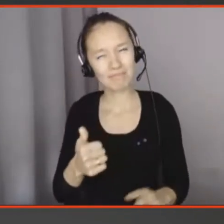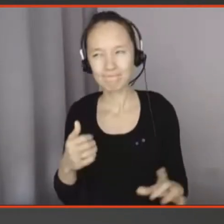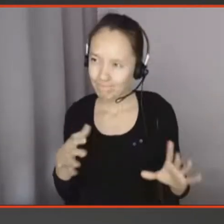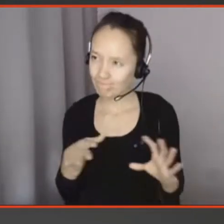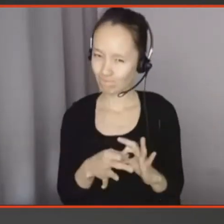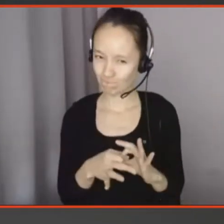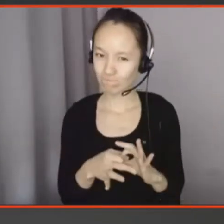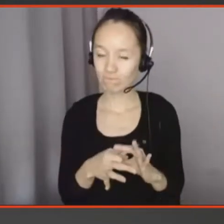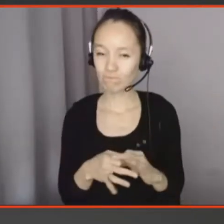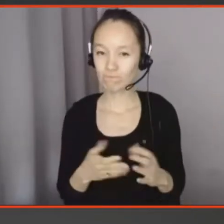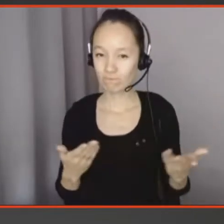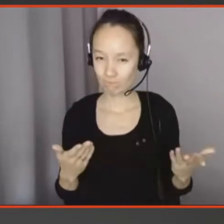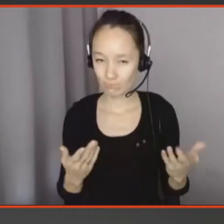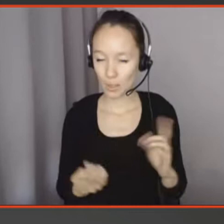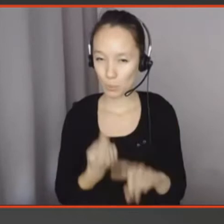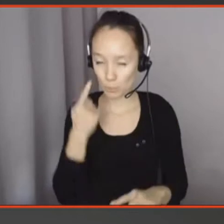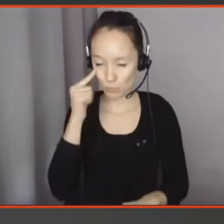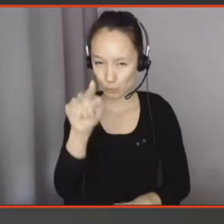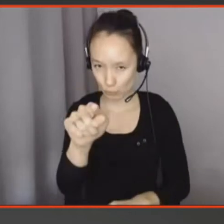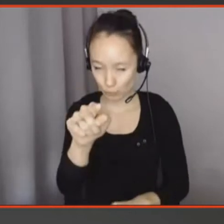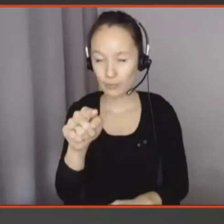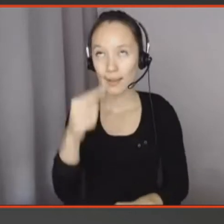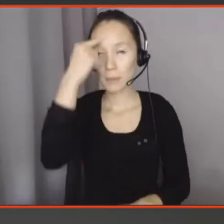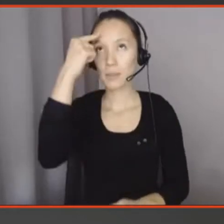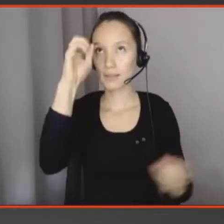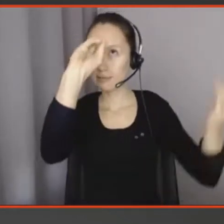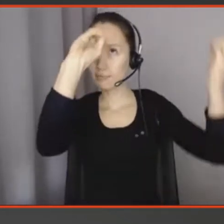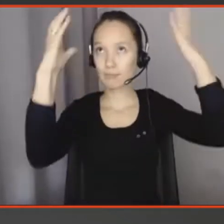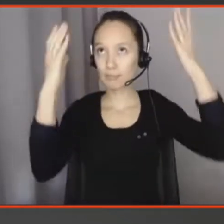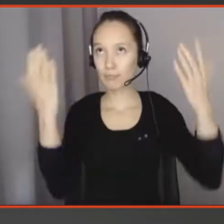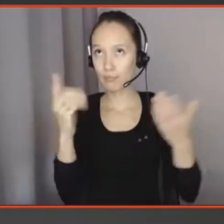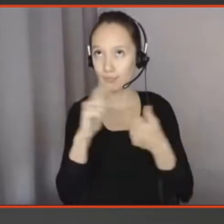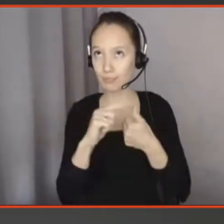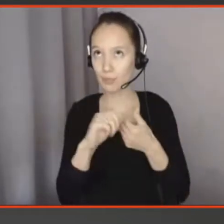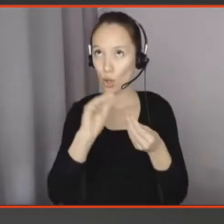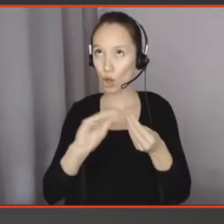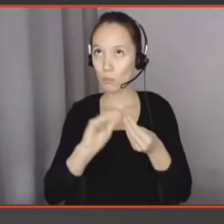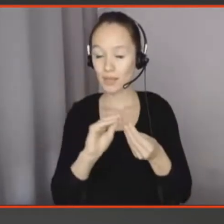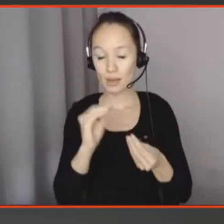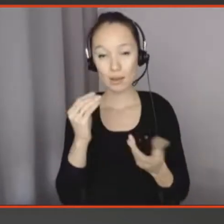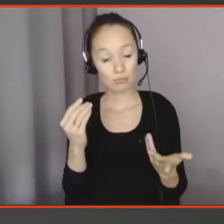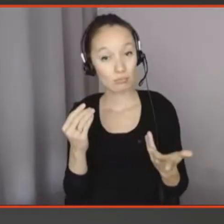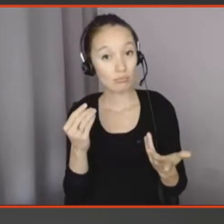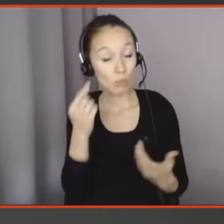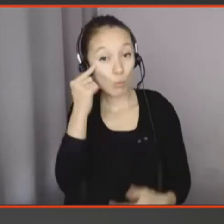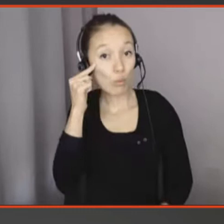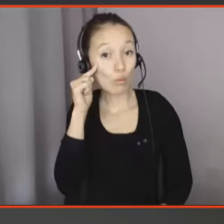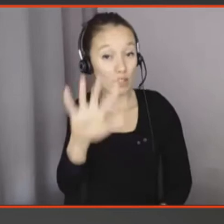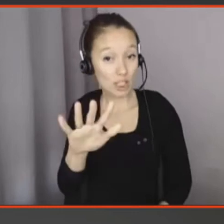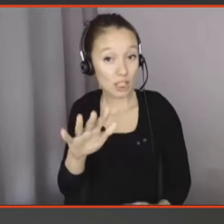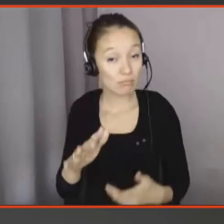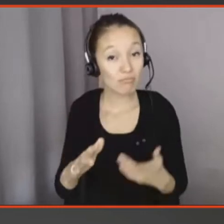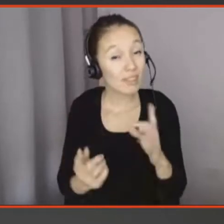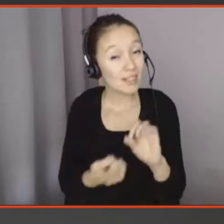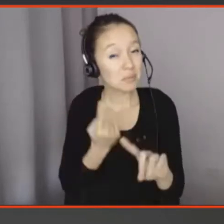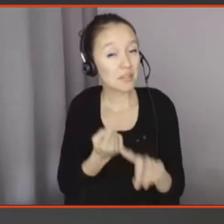Une fois que vous l'avez trouvé, demandez-vous aussi, en quoi cet objet est-il spécial à vos yeux ? Allez, je vous